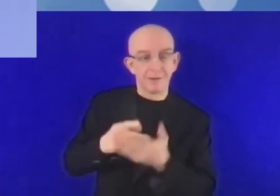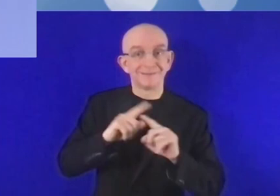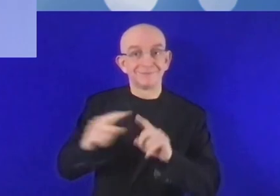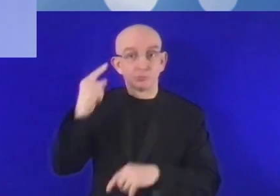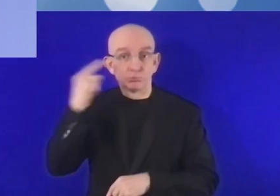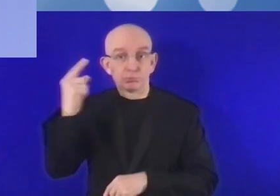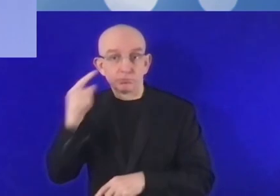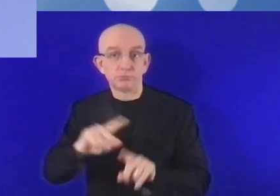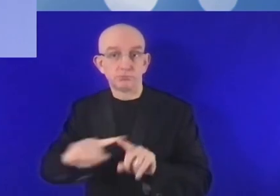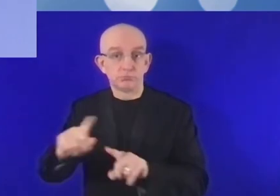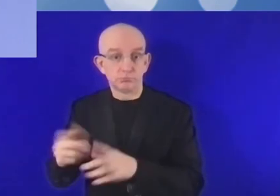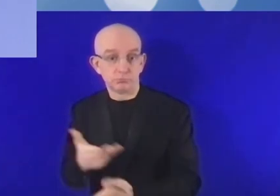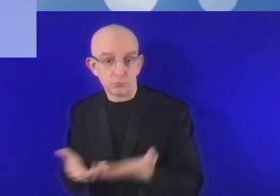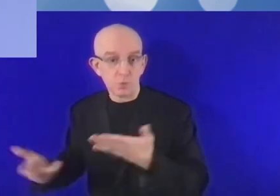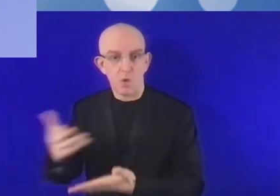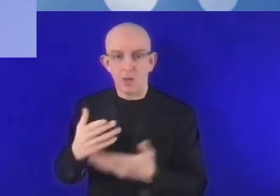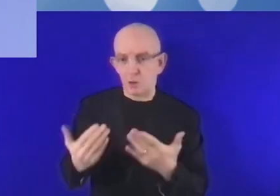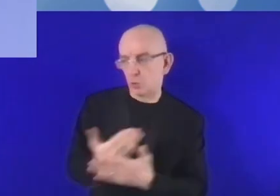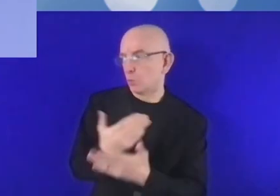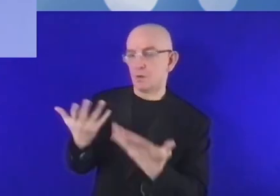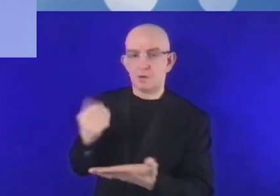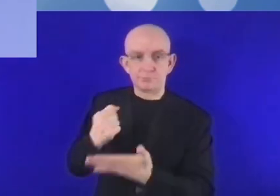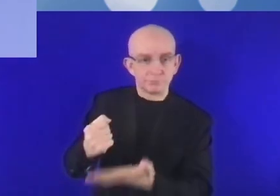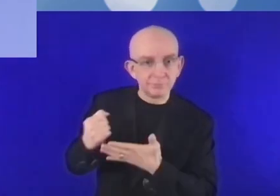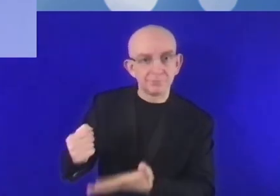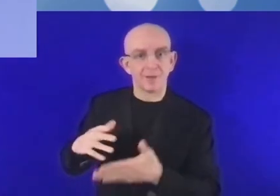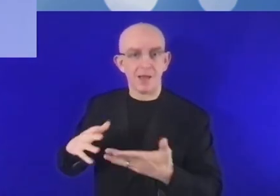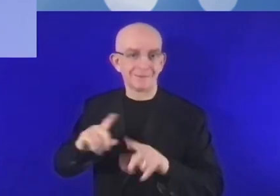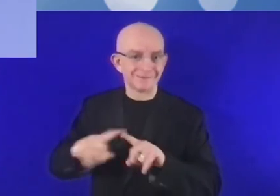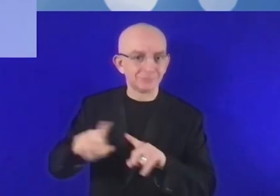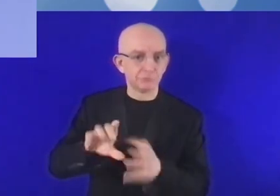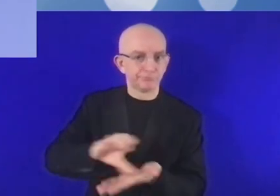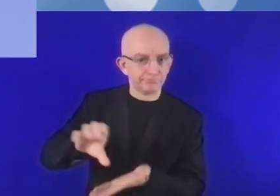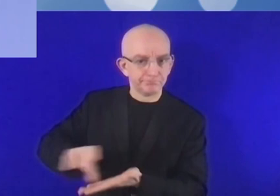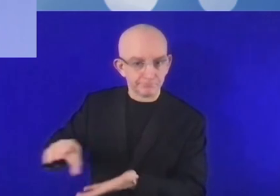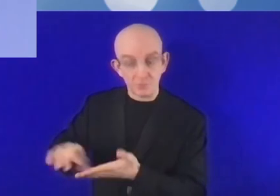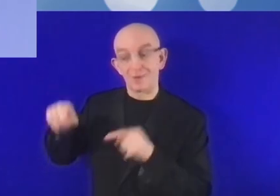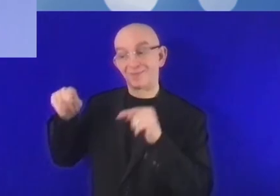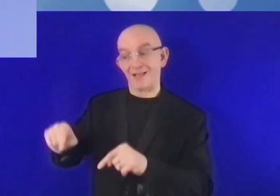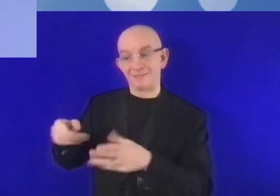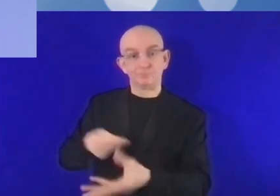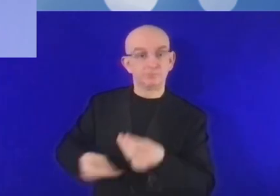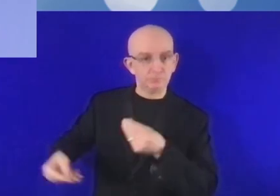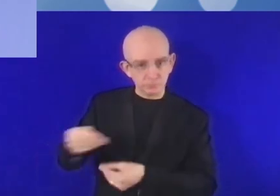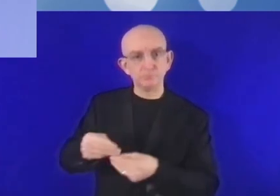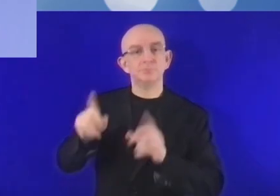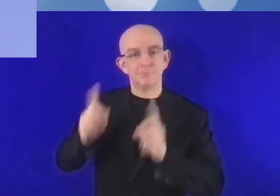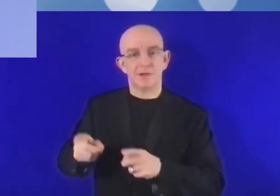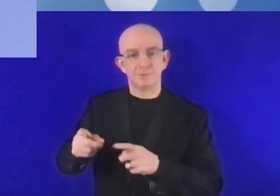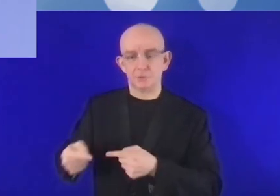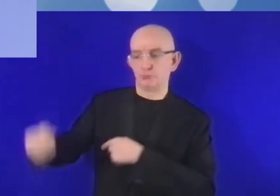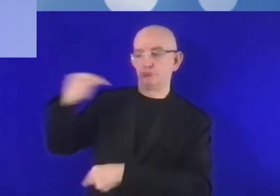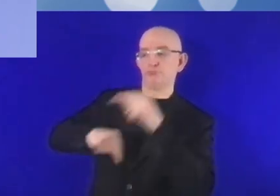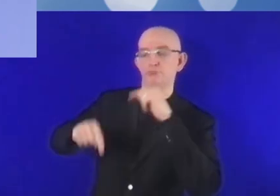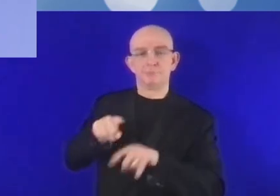favoriser l'apparition de nouvelles entreprises. Il serait donc bon de